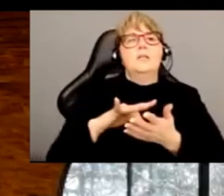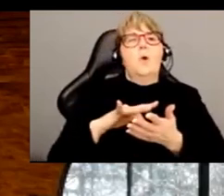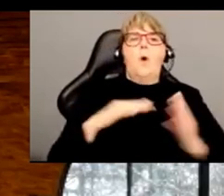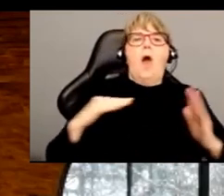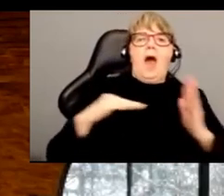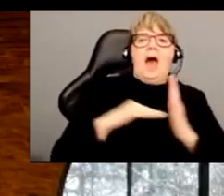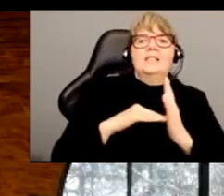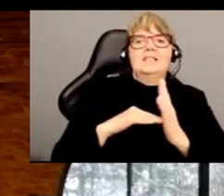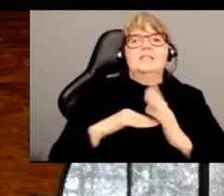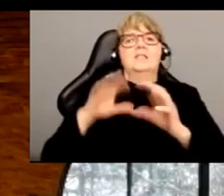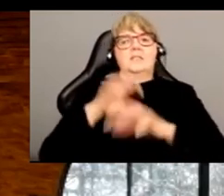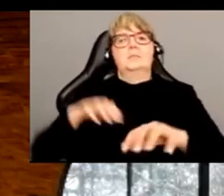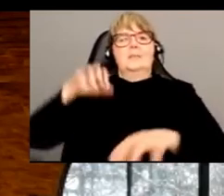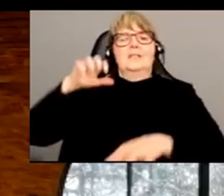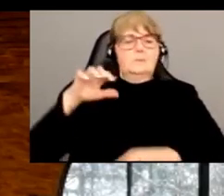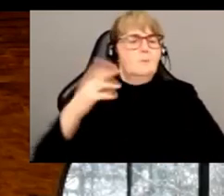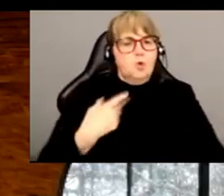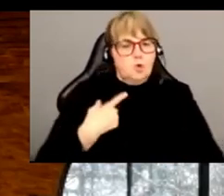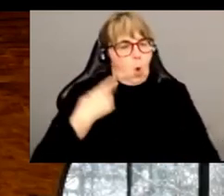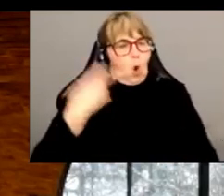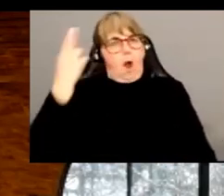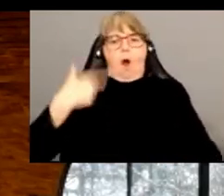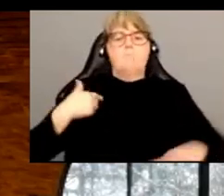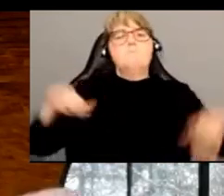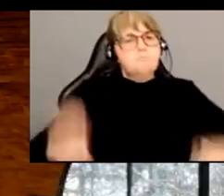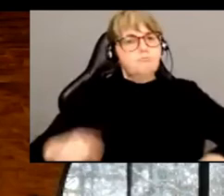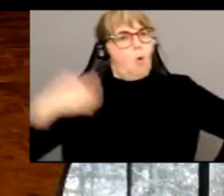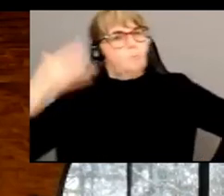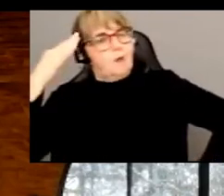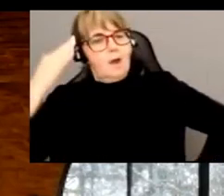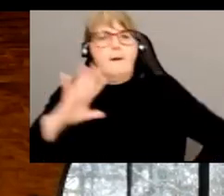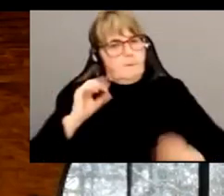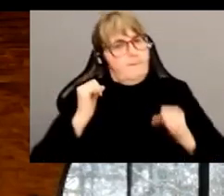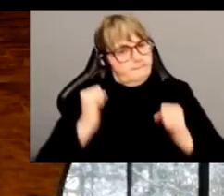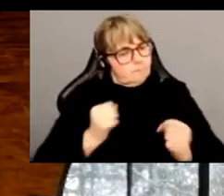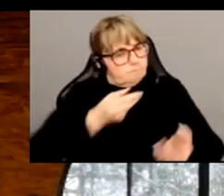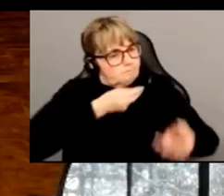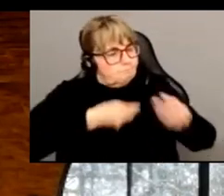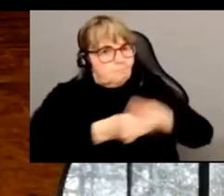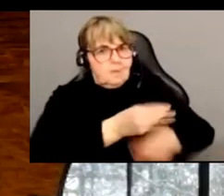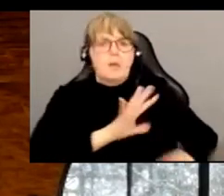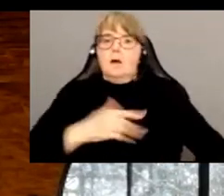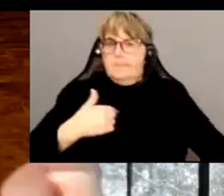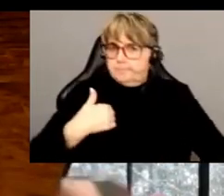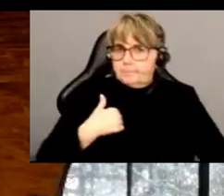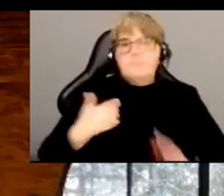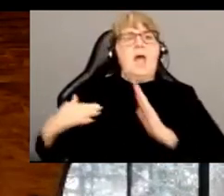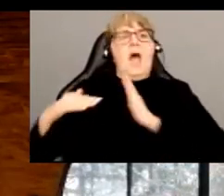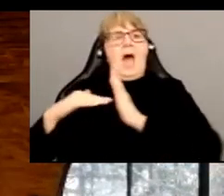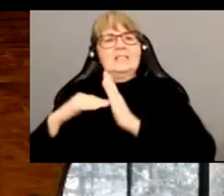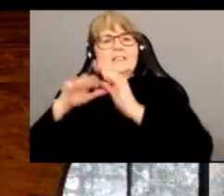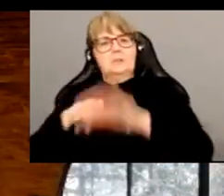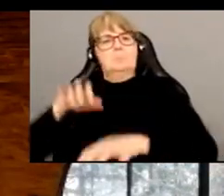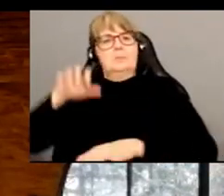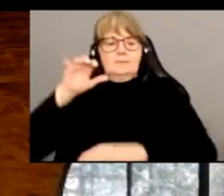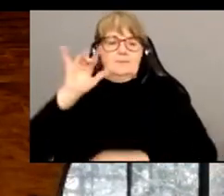preuve d'écoute, ne pas toujours penser qu'on a toujours raison et arriver avec nos grands sabots pour utiliser l'expression en disant voici l'antispécisme et